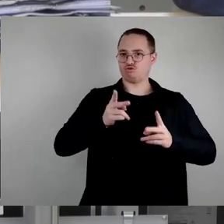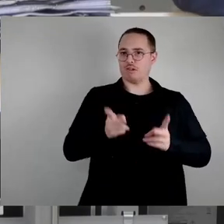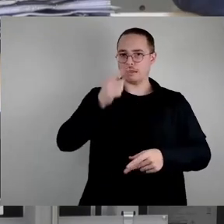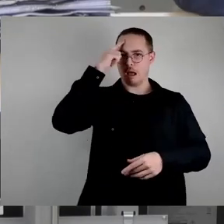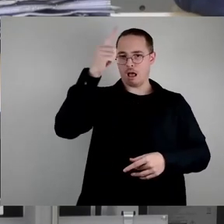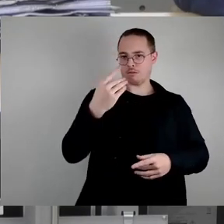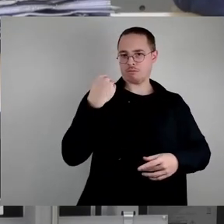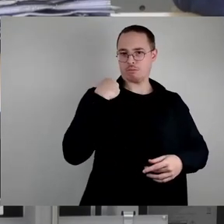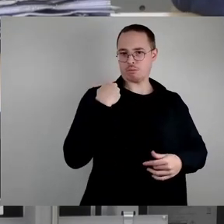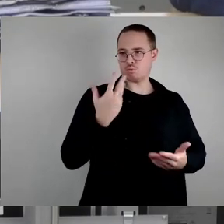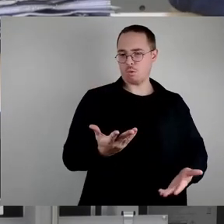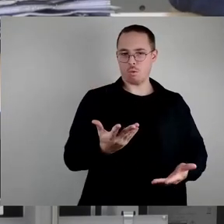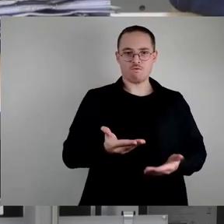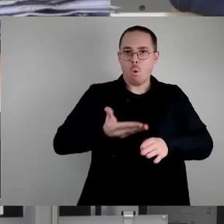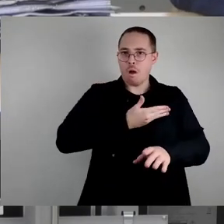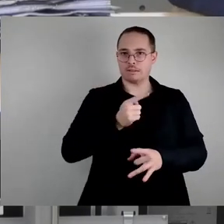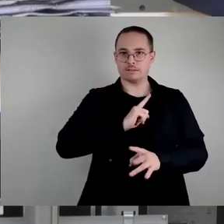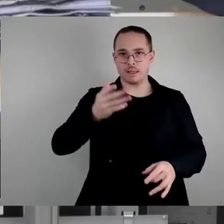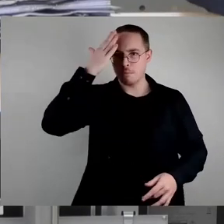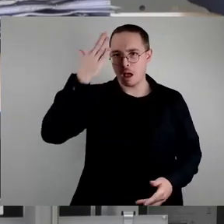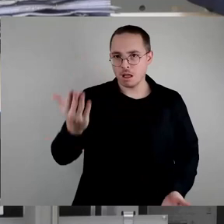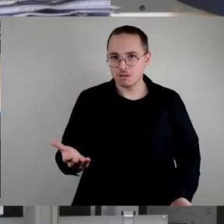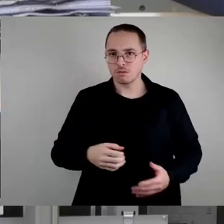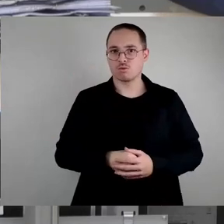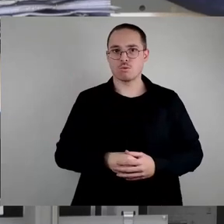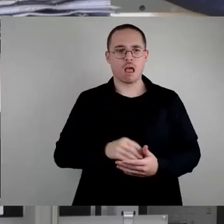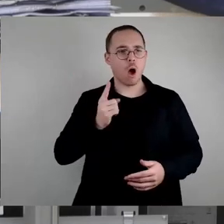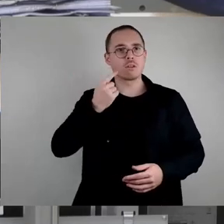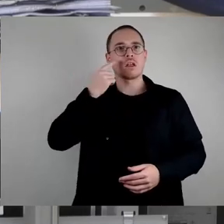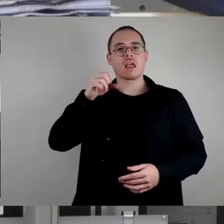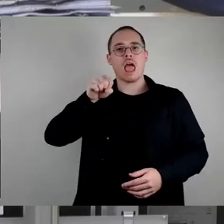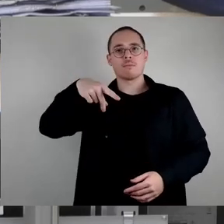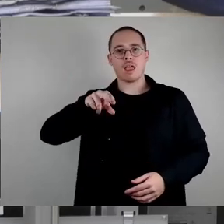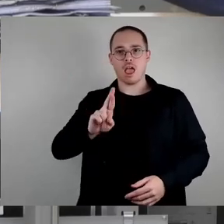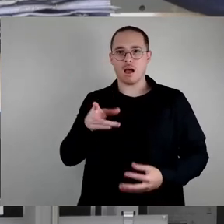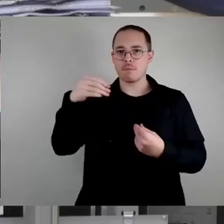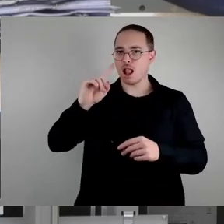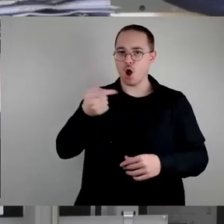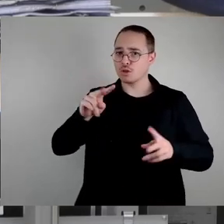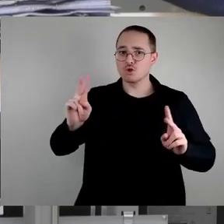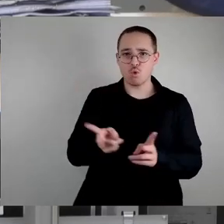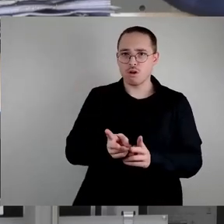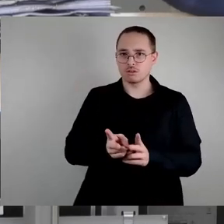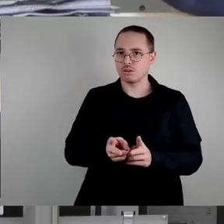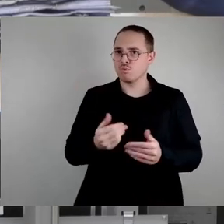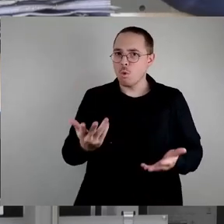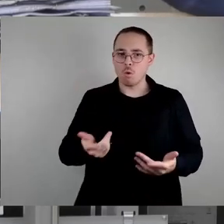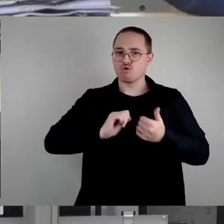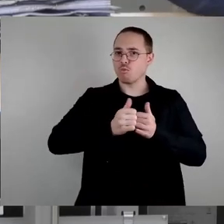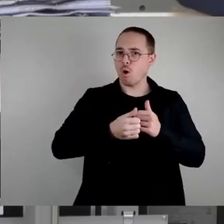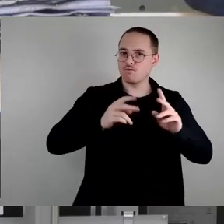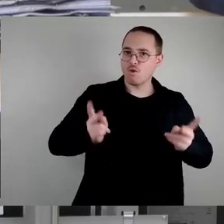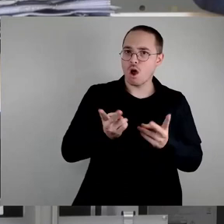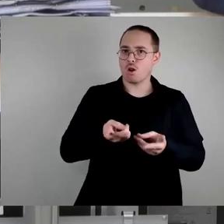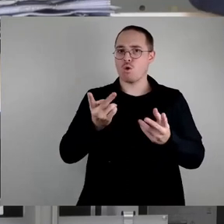Also wir sind davon ausgegangen als grüne Fraktion, dass auch die SBR-Mittel nicht gekürzt werden, genauso wie eben die Sportförderung, die Förderung der Jugendhilfe